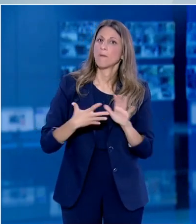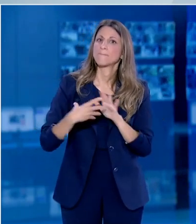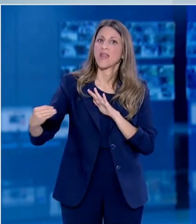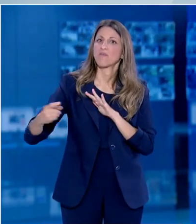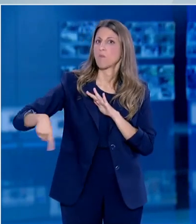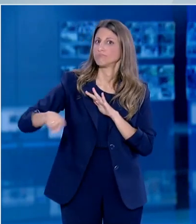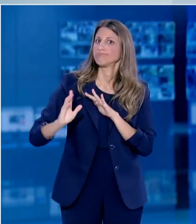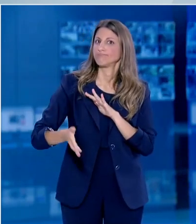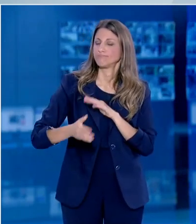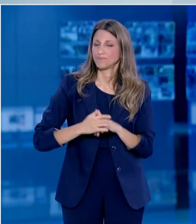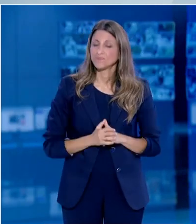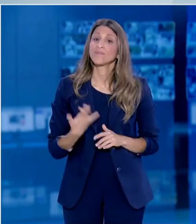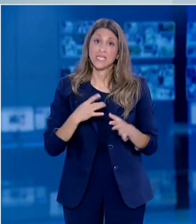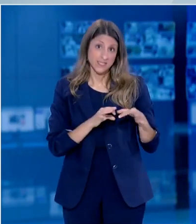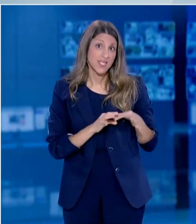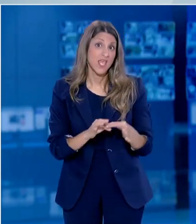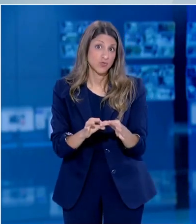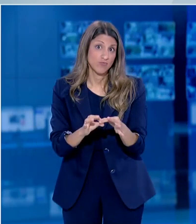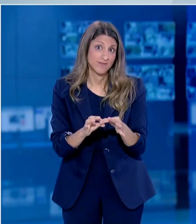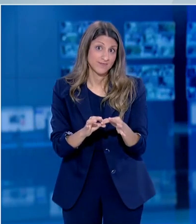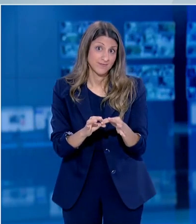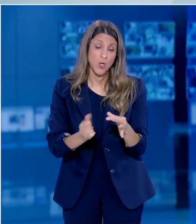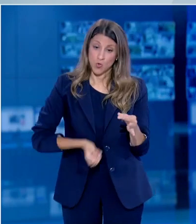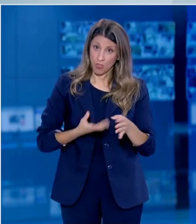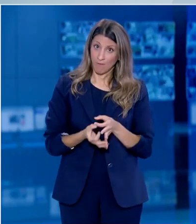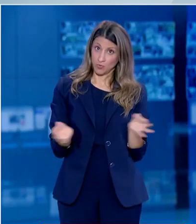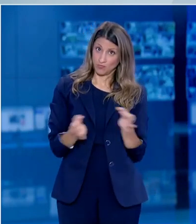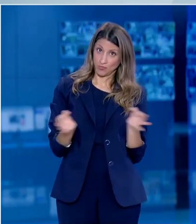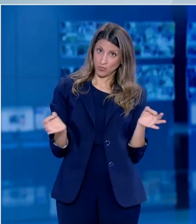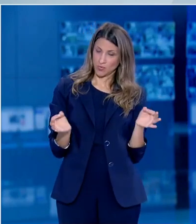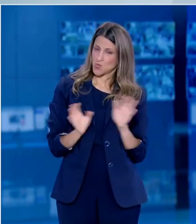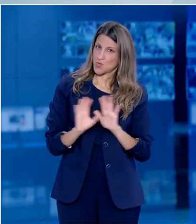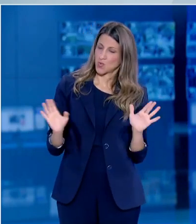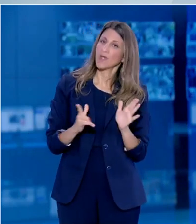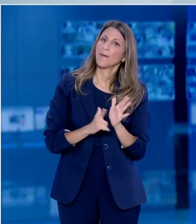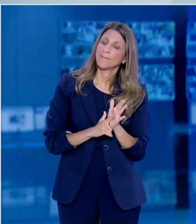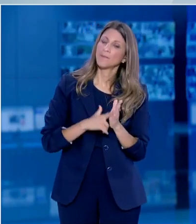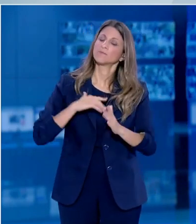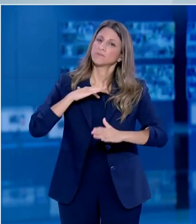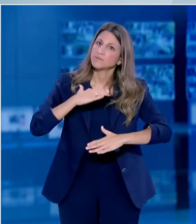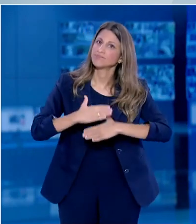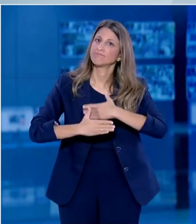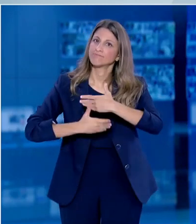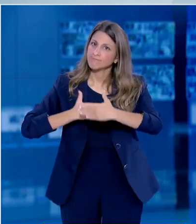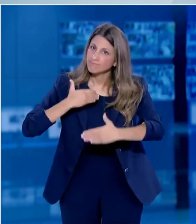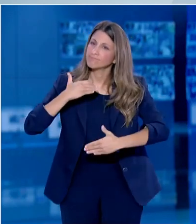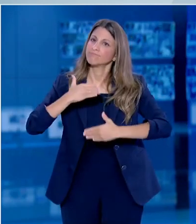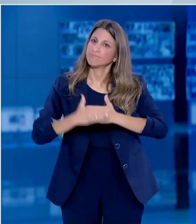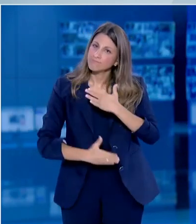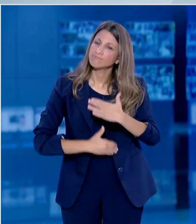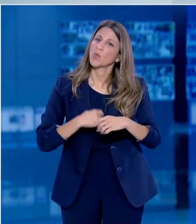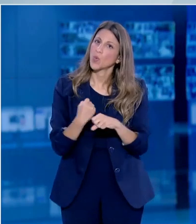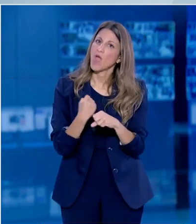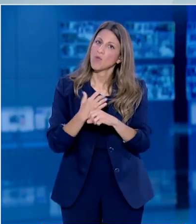παράδειγμα για μίμηση. Συνεχίζουμε όμως να ακολουθούμε την ίδια πορεία. Συνεχίζουμε να κερδίζουμε καθημερινά ο καθένας το δικό του